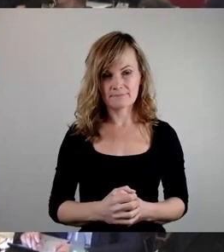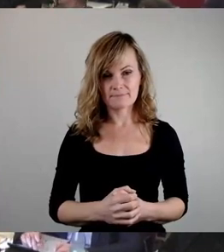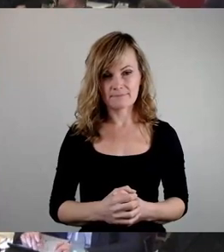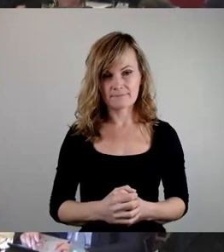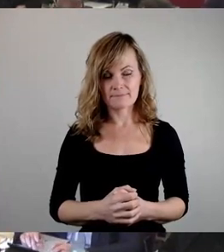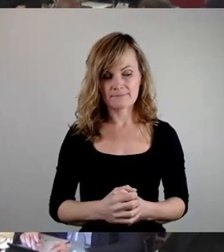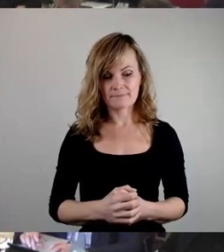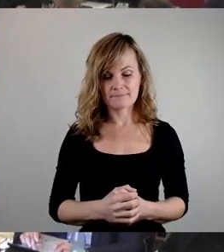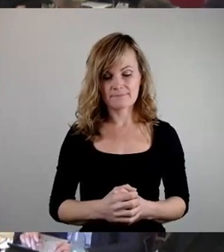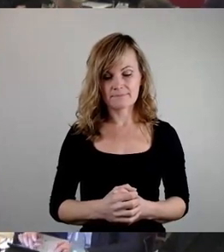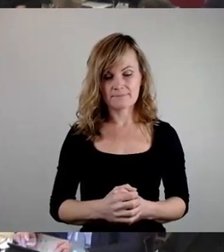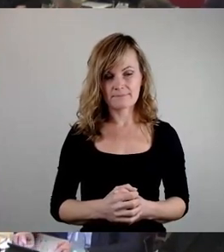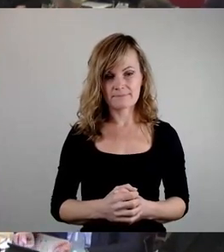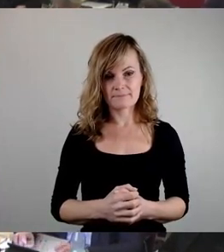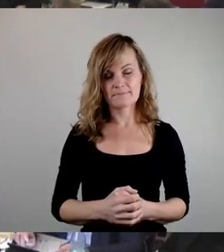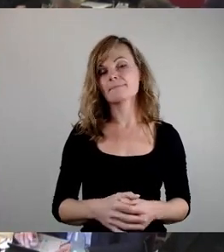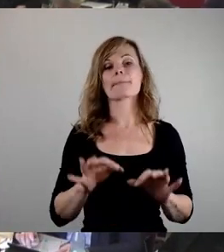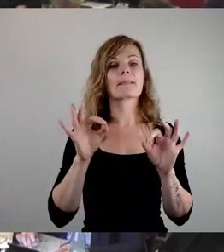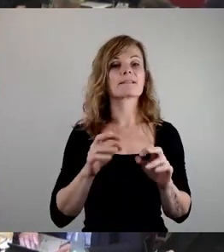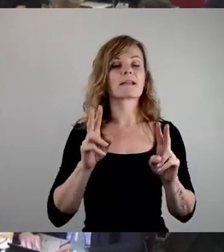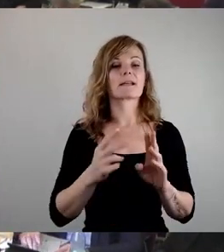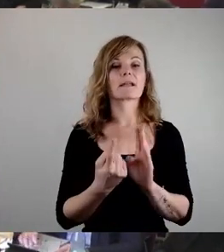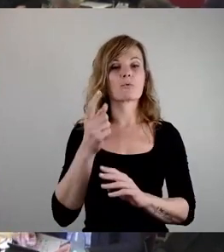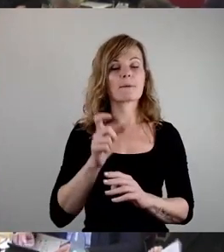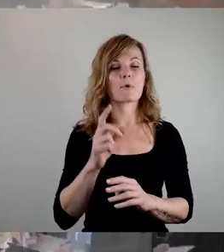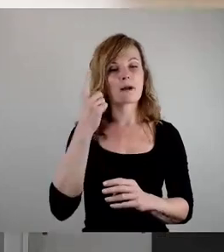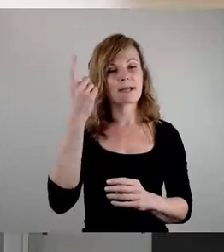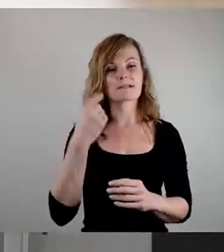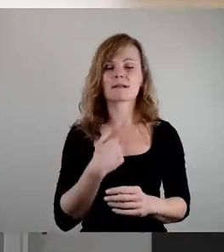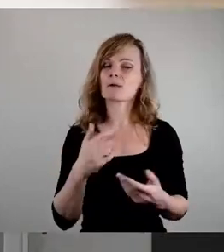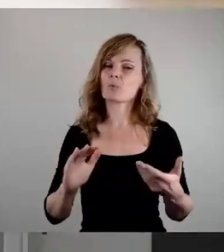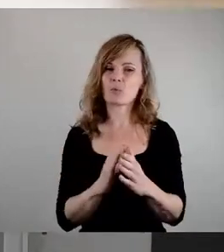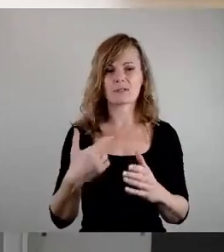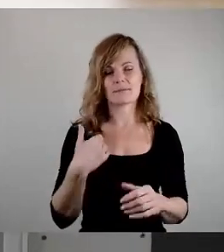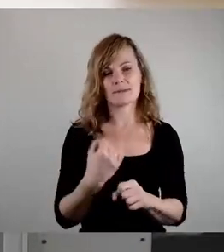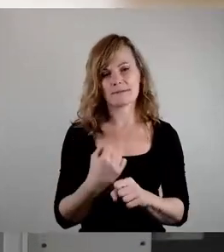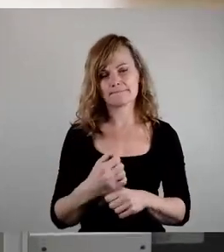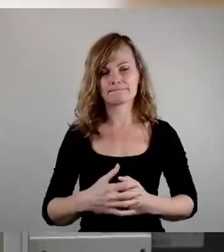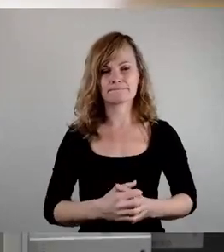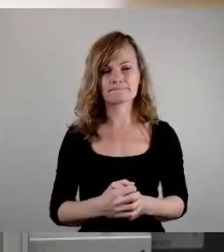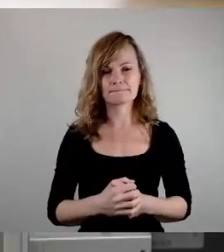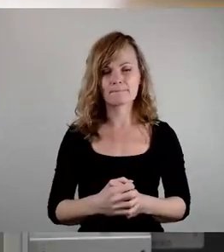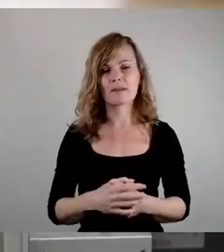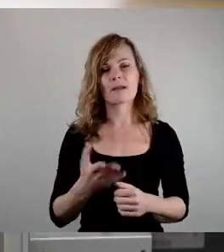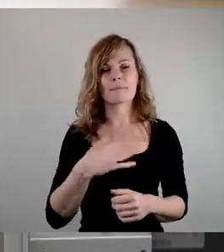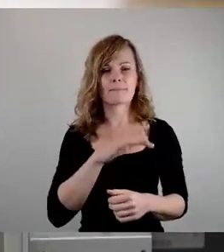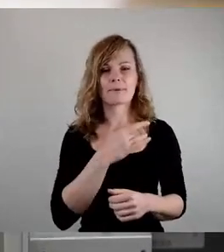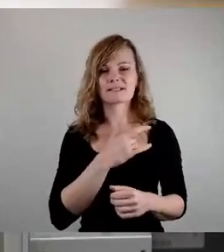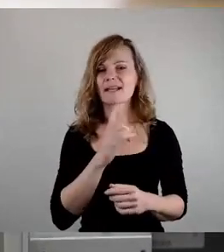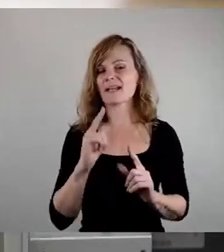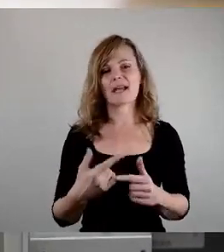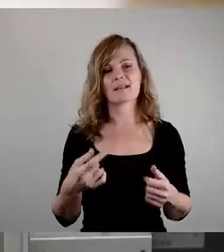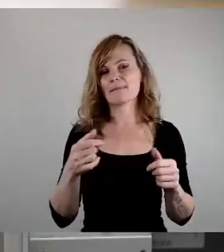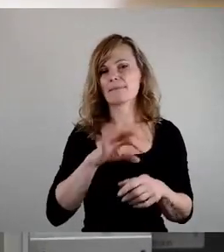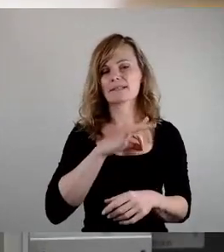Sehr geehrter Herr Oberbürgermeister, sehr geehrte Damen und Herren, ich mache es kurz, die CDU ist keine Partei der Zwänge und Verbote, sondern uns ermöglichen.